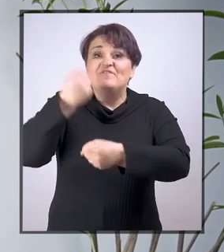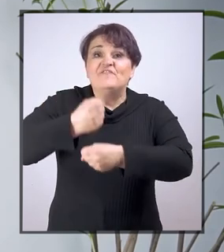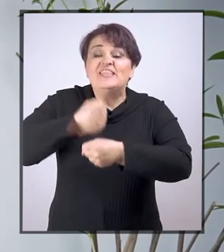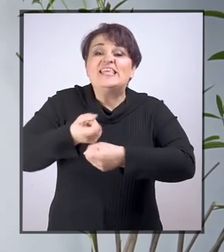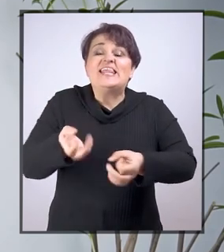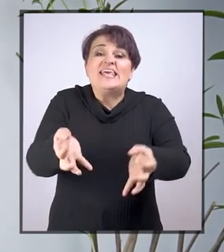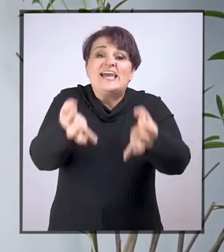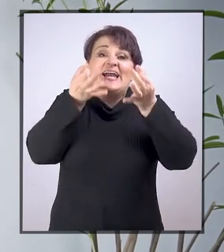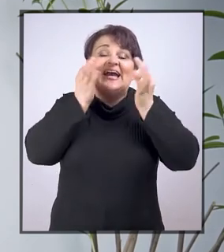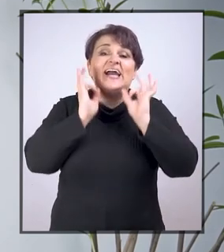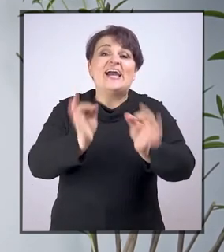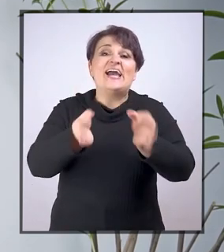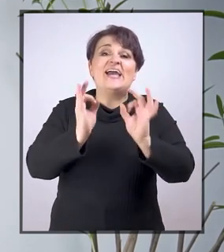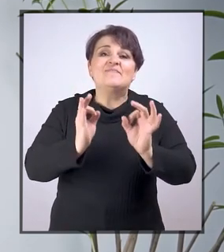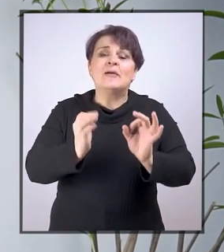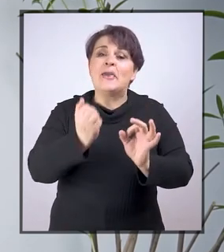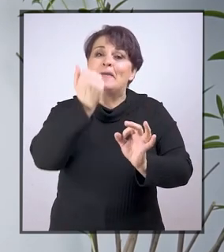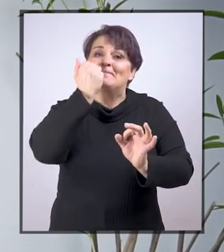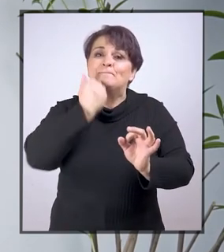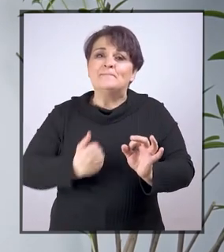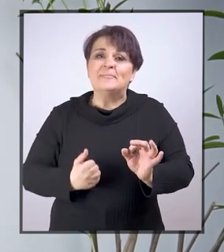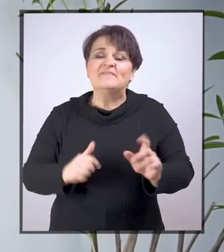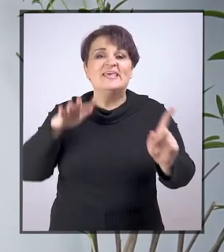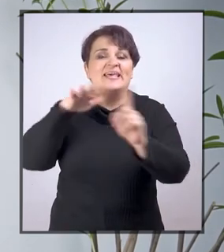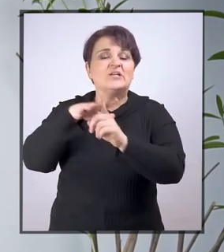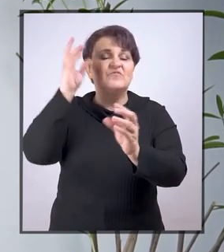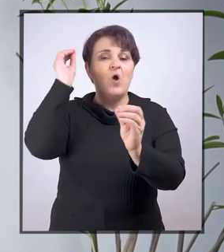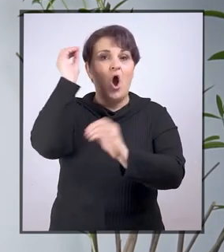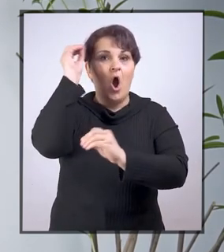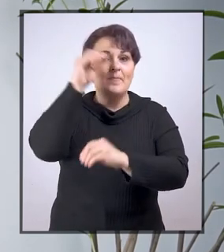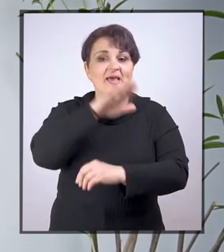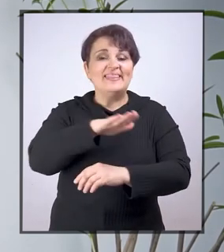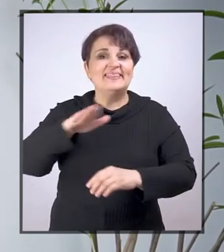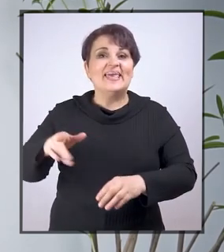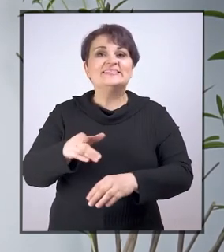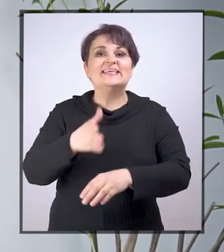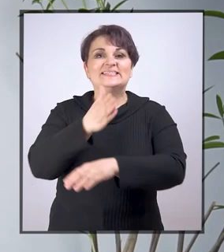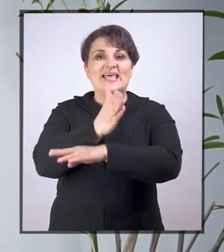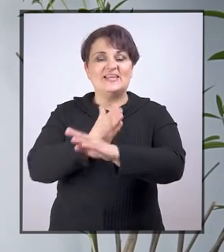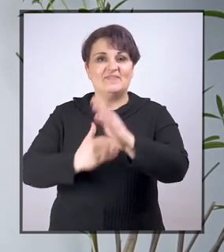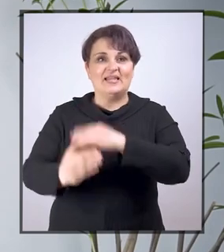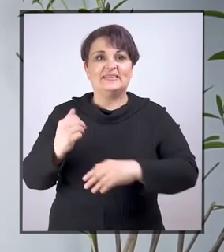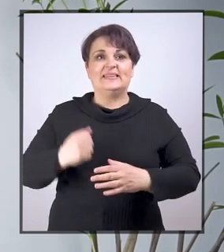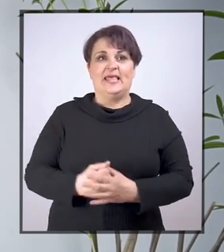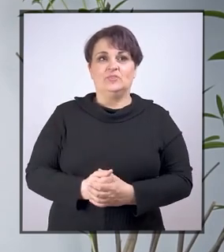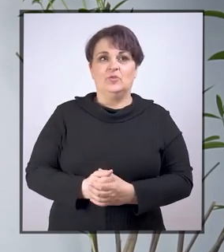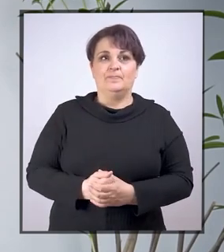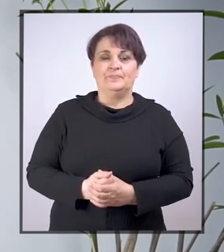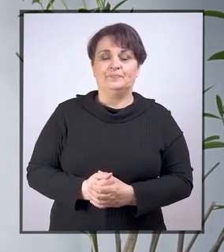na kvalitetnom i pravičnom inkluzivnom obrazovanju djece sa invaliditetom.